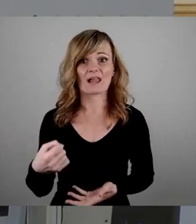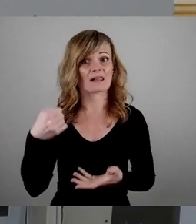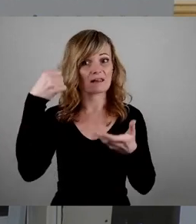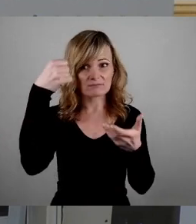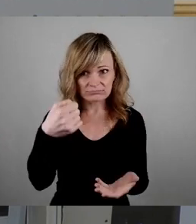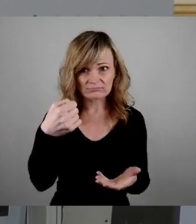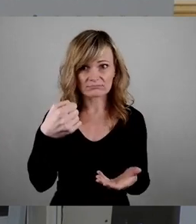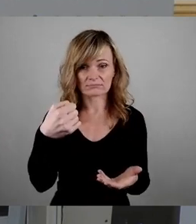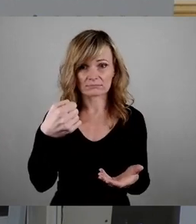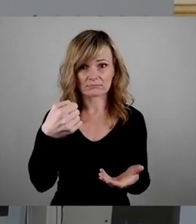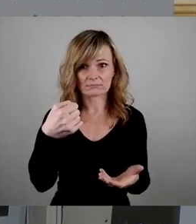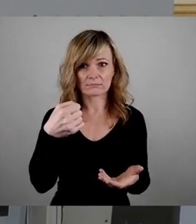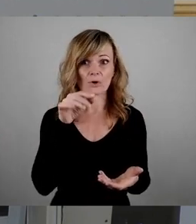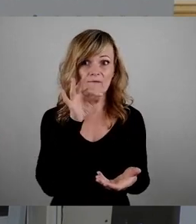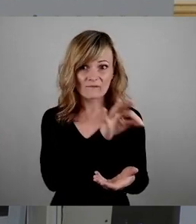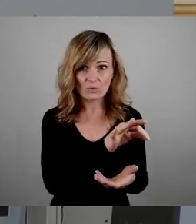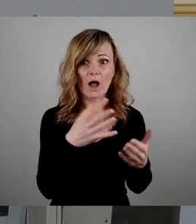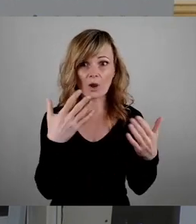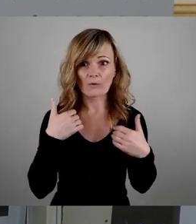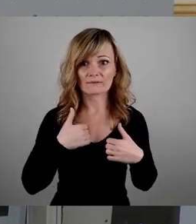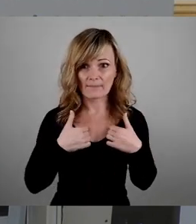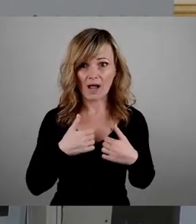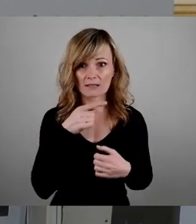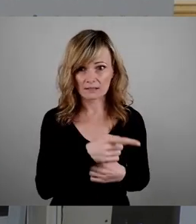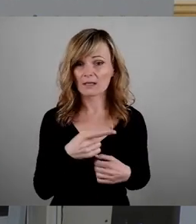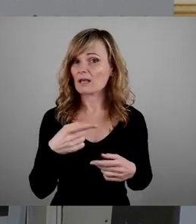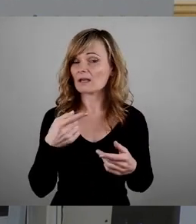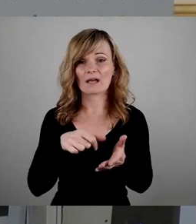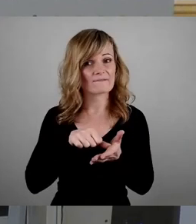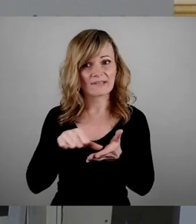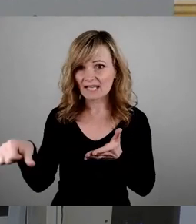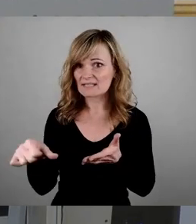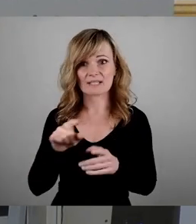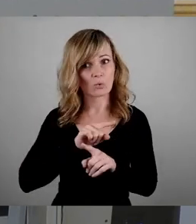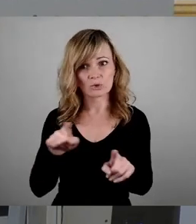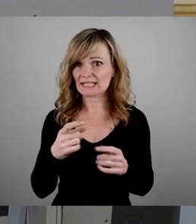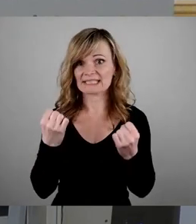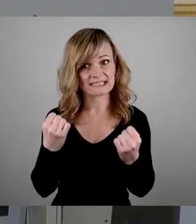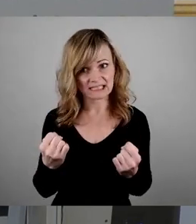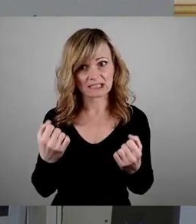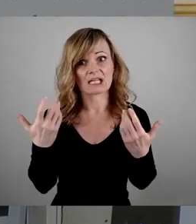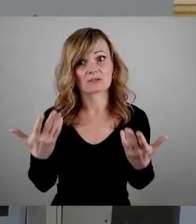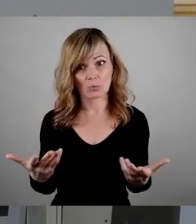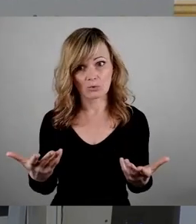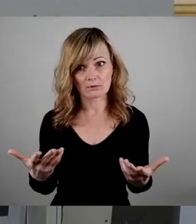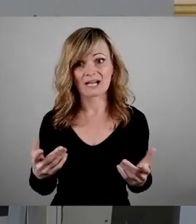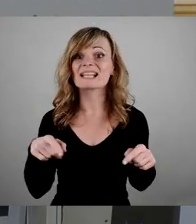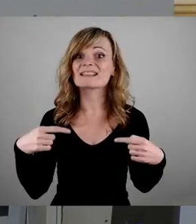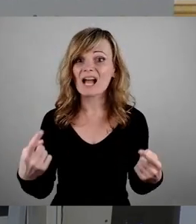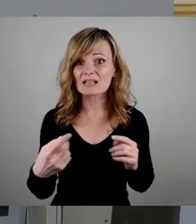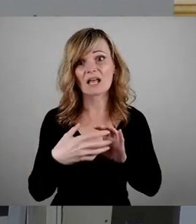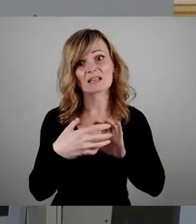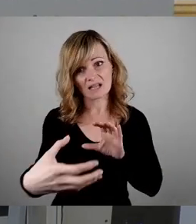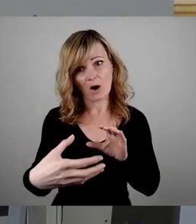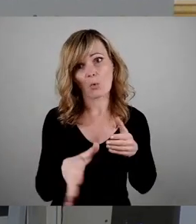ausgereicht werden, ist die Finanzierung nicht gesichert. In diesem Fall ist von einer dauerhaften Schließung des